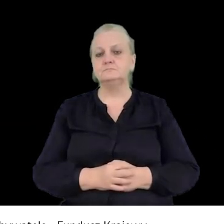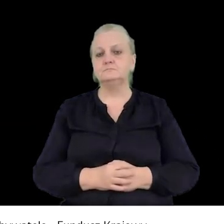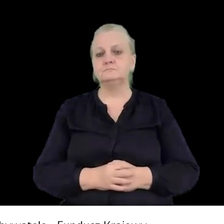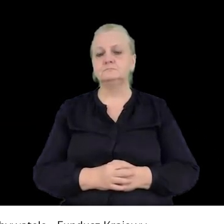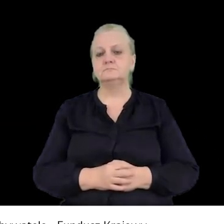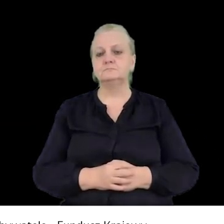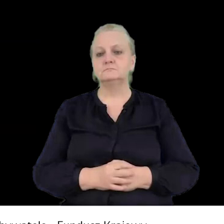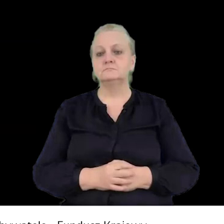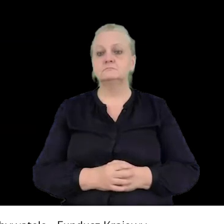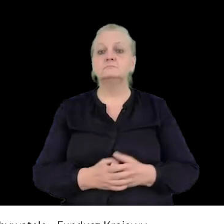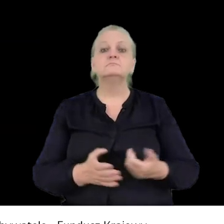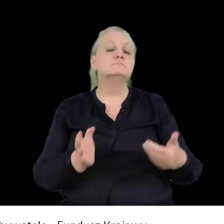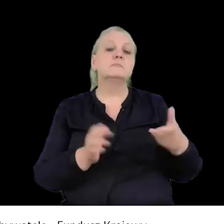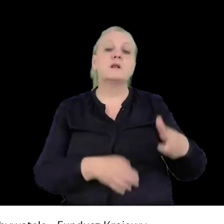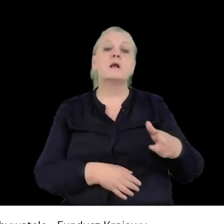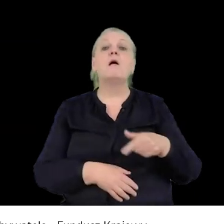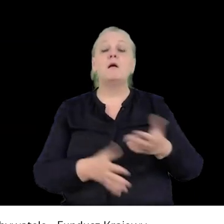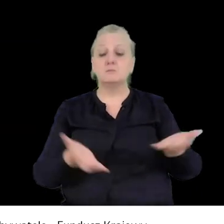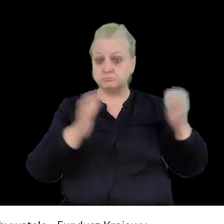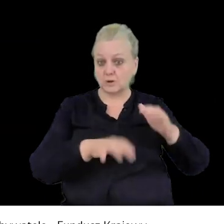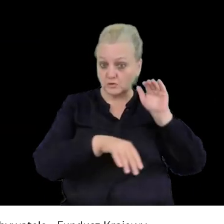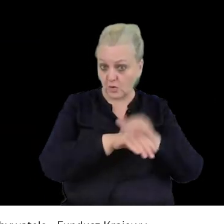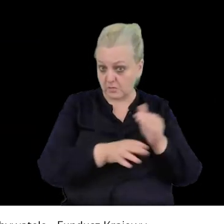I czy potrzebna jest zgoda na zgromadzenie?